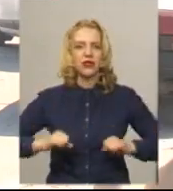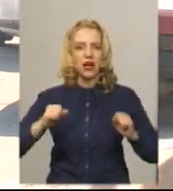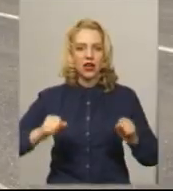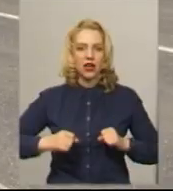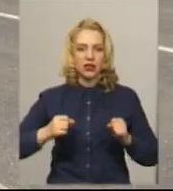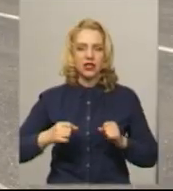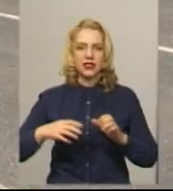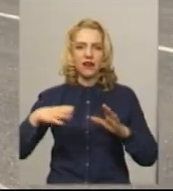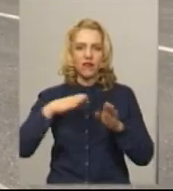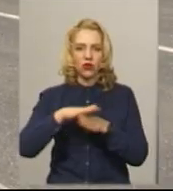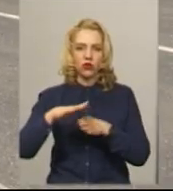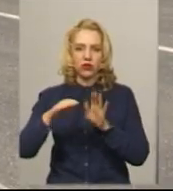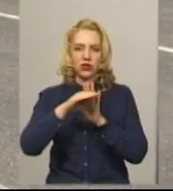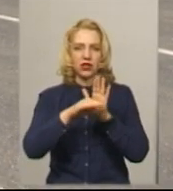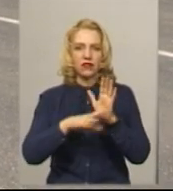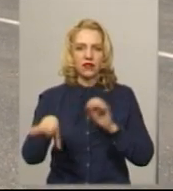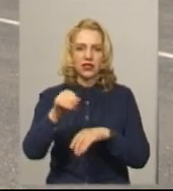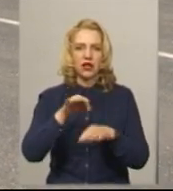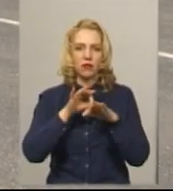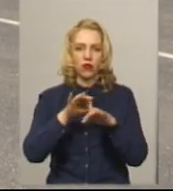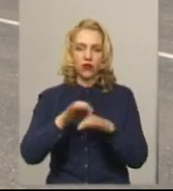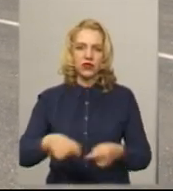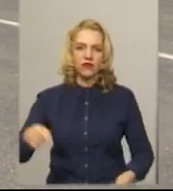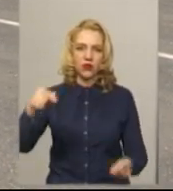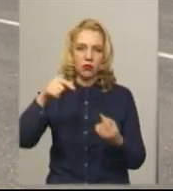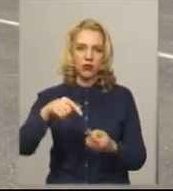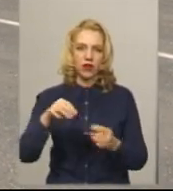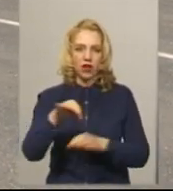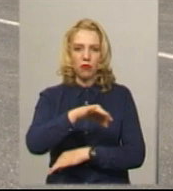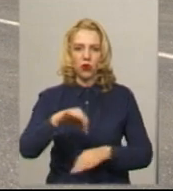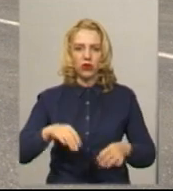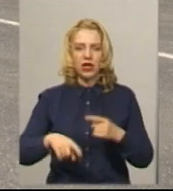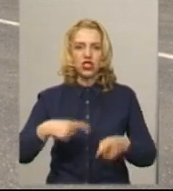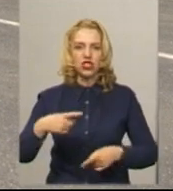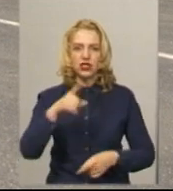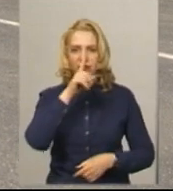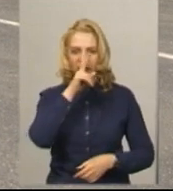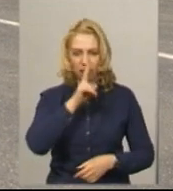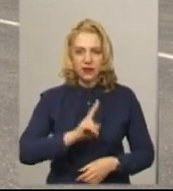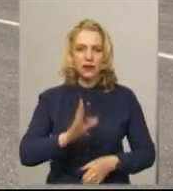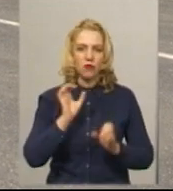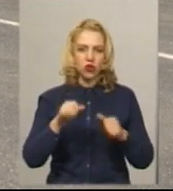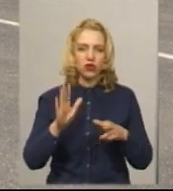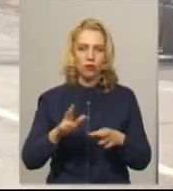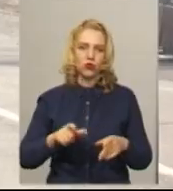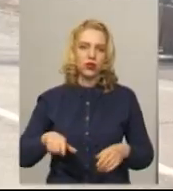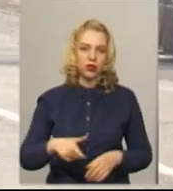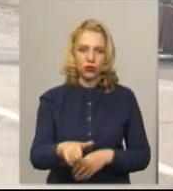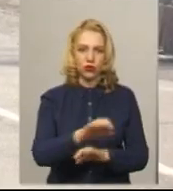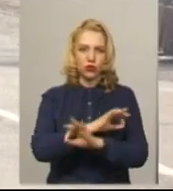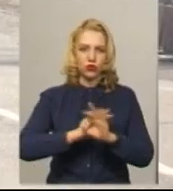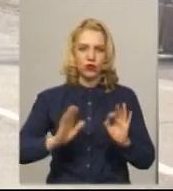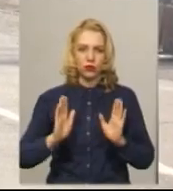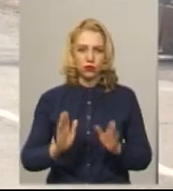вкластися в графіки. Все проводиться відповідно проєкту, я думаю, через два місяці можна буде їздити на цій ділянці по чудовій дорозі.